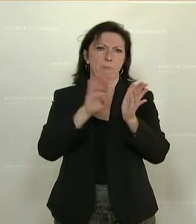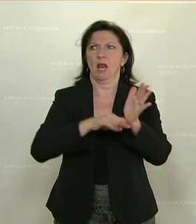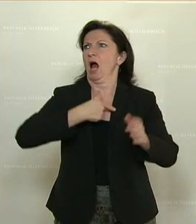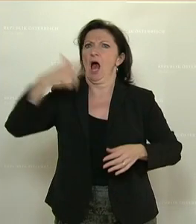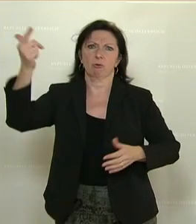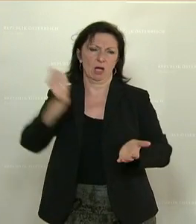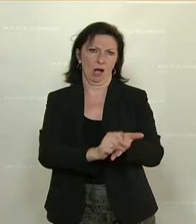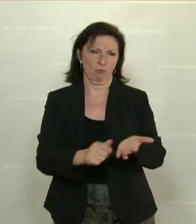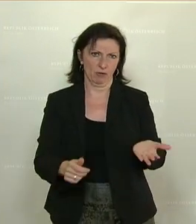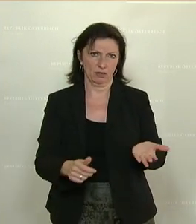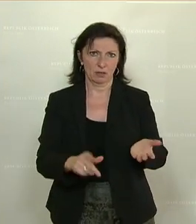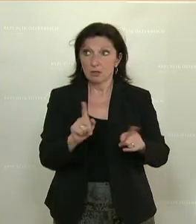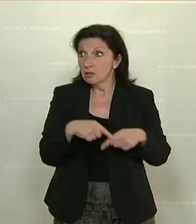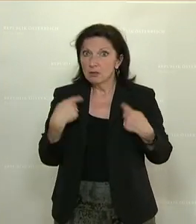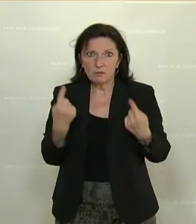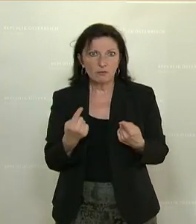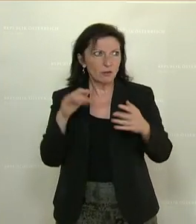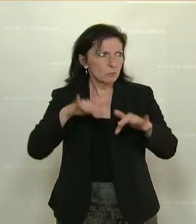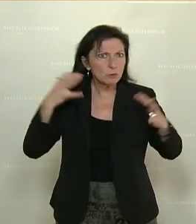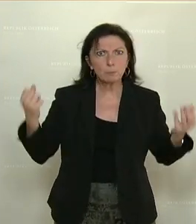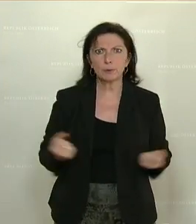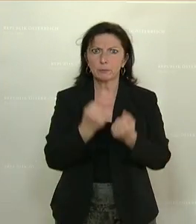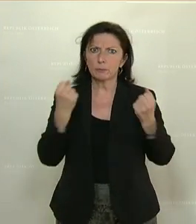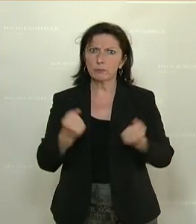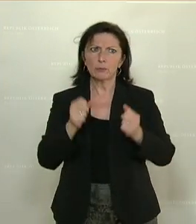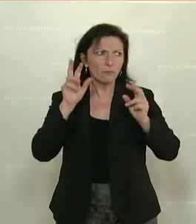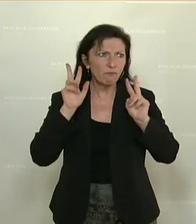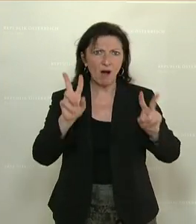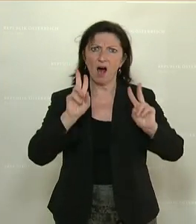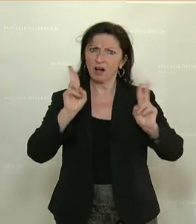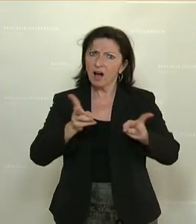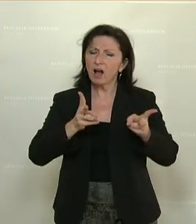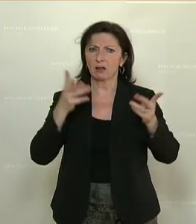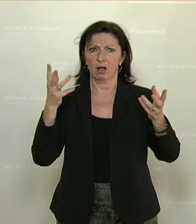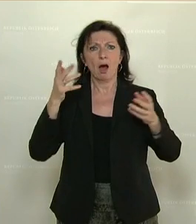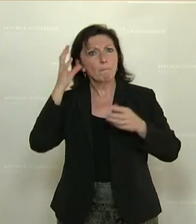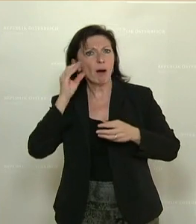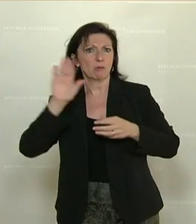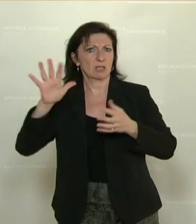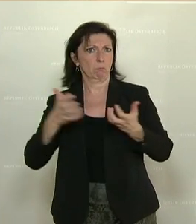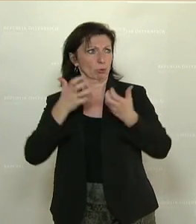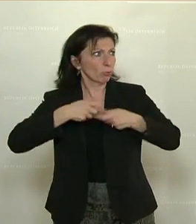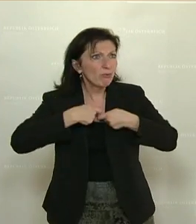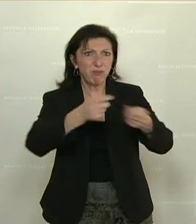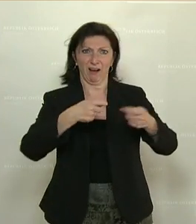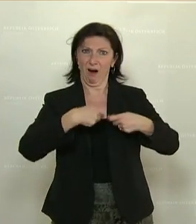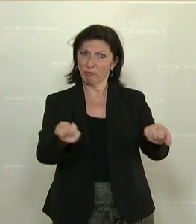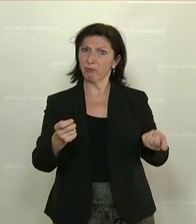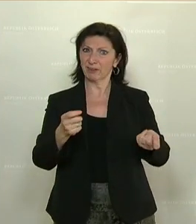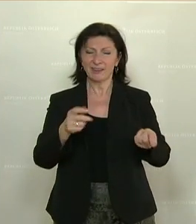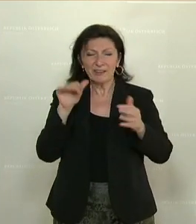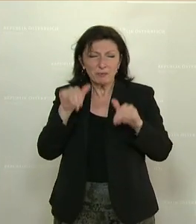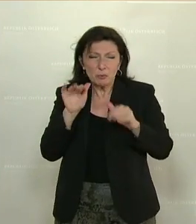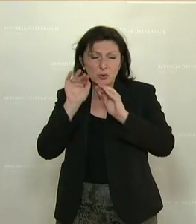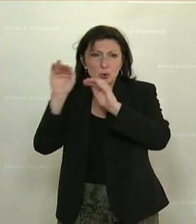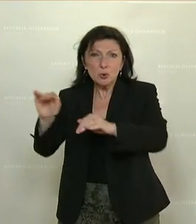müssen den Absatz sicherstellen und unsere Bäuerinnen und Bauern vor dieser schwierigen Situation schützen und billige